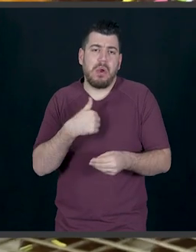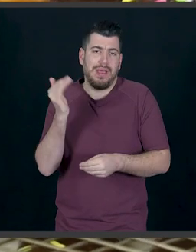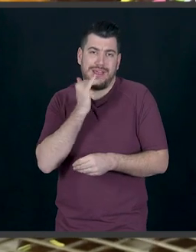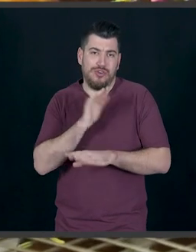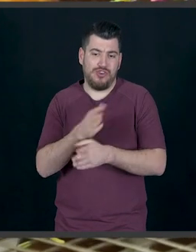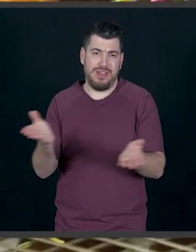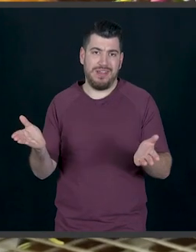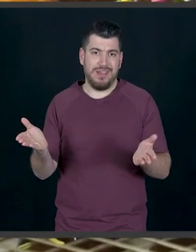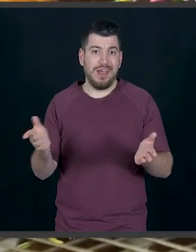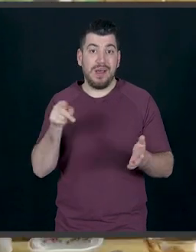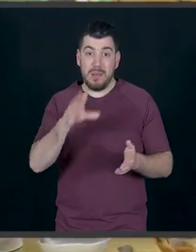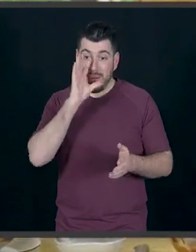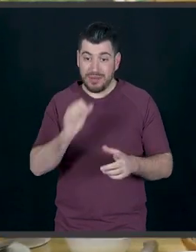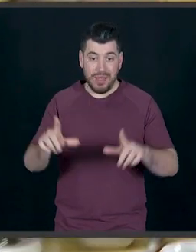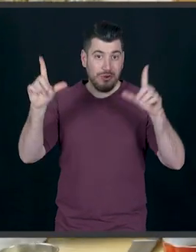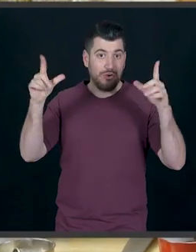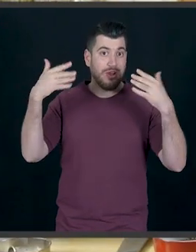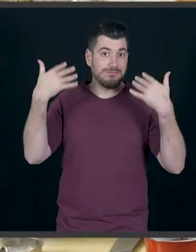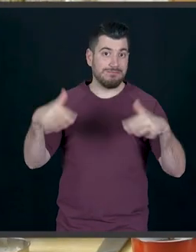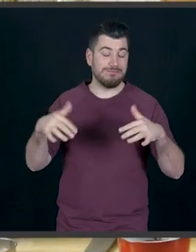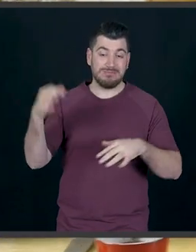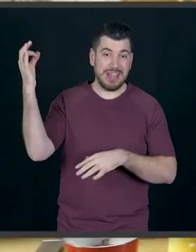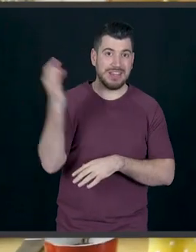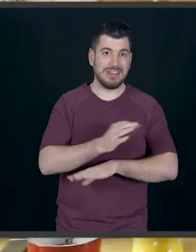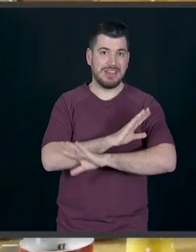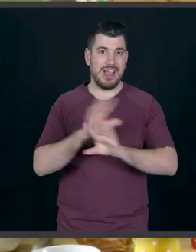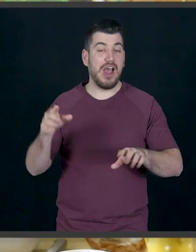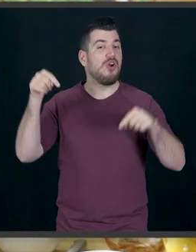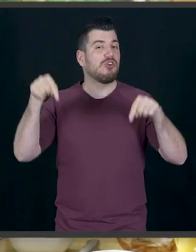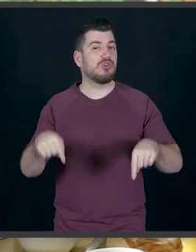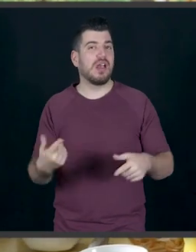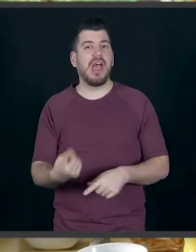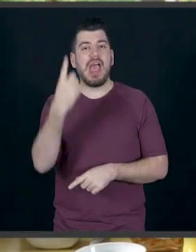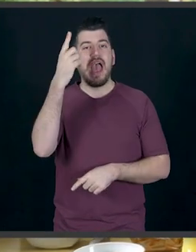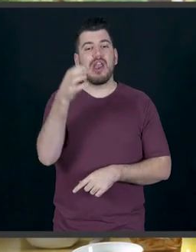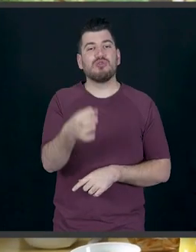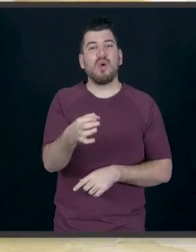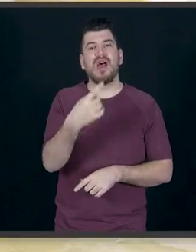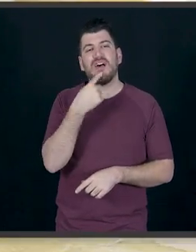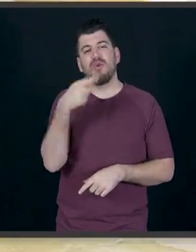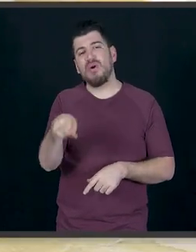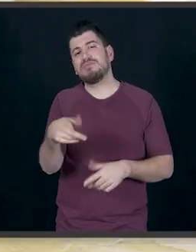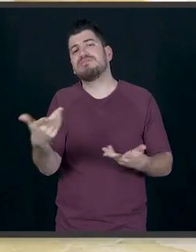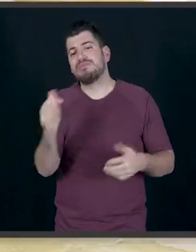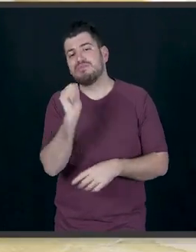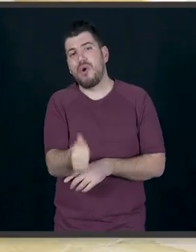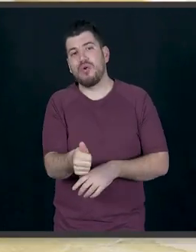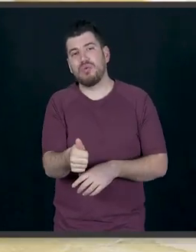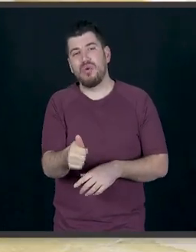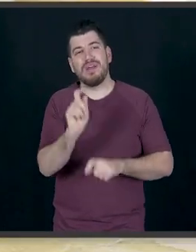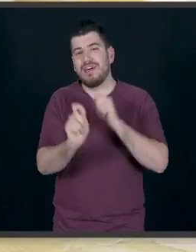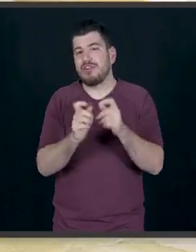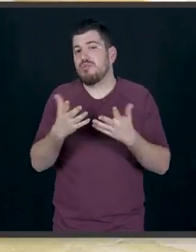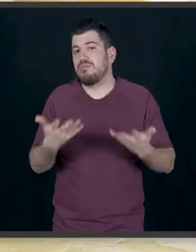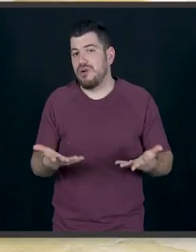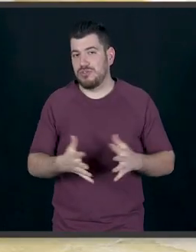υπέροχο πράγμα έχουμε φτιάξει. Τώρα έχουμε μείνει με ένα ντόνατ εδώ πέρα παραπονεμένο. Έχω εδώ πέρα ένα κορνέ.